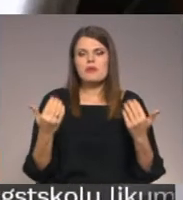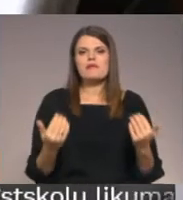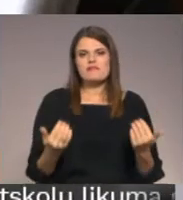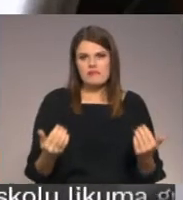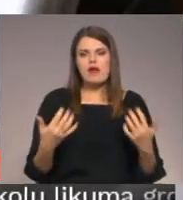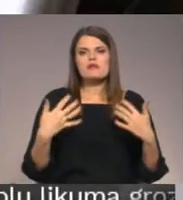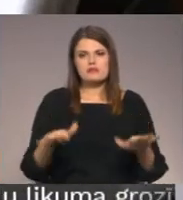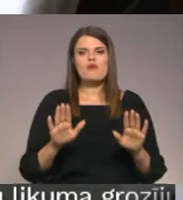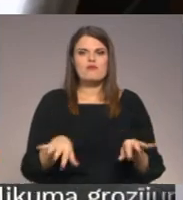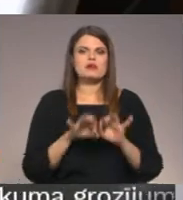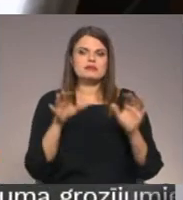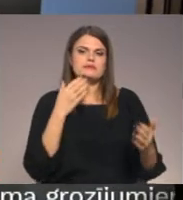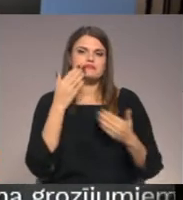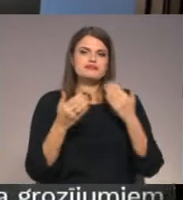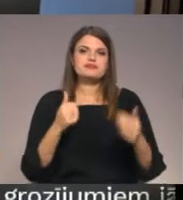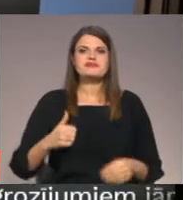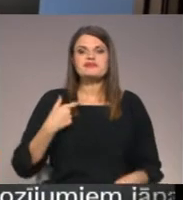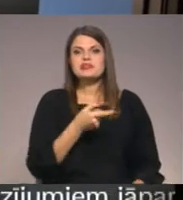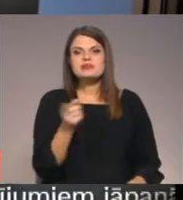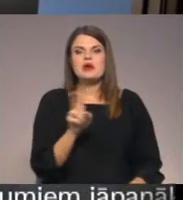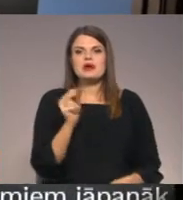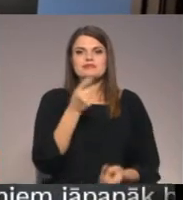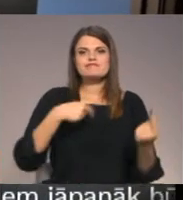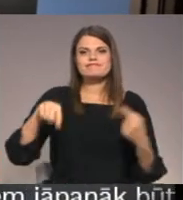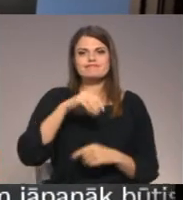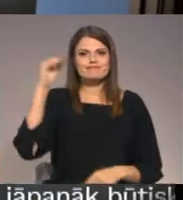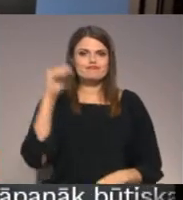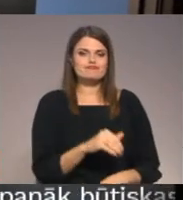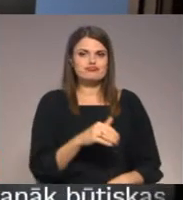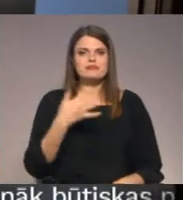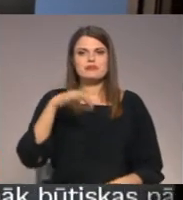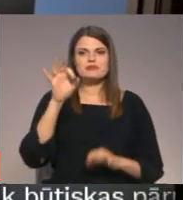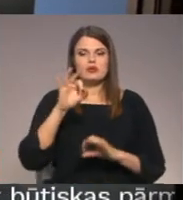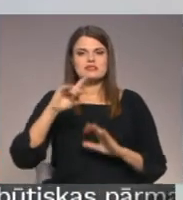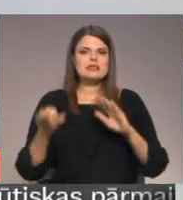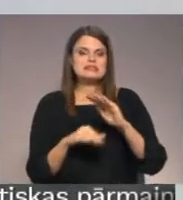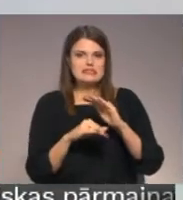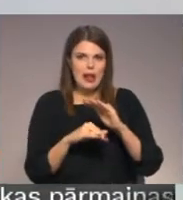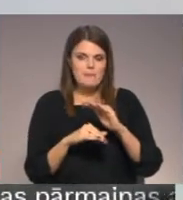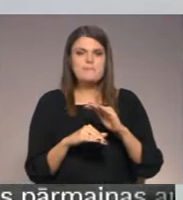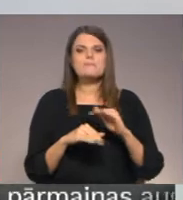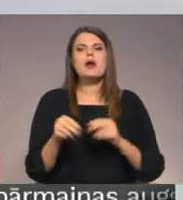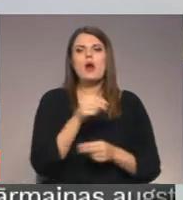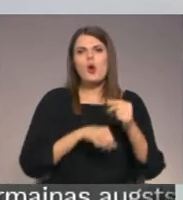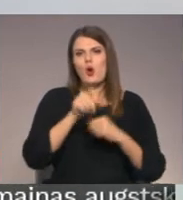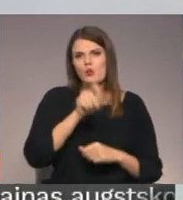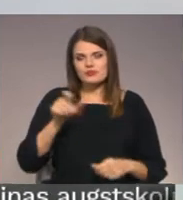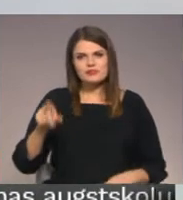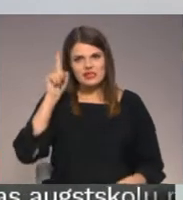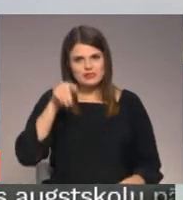tagad atbalstam var pieteikties uzņēmumi, kam apgrozījuma kritums ir mazāks par 50%. Uzņēmē jau zin, ka būs